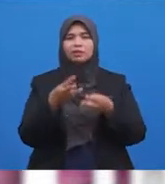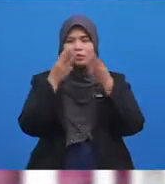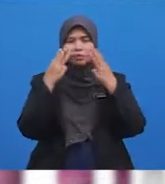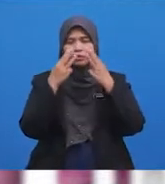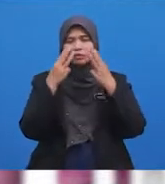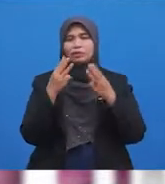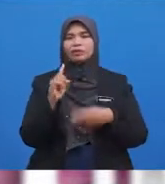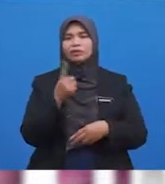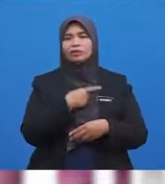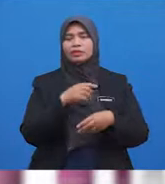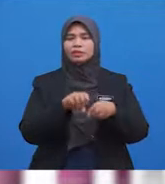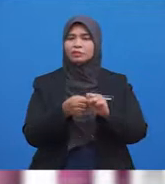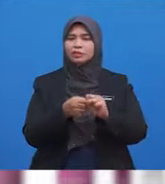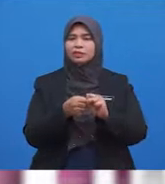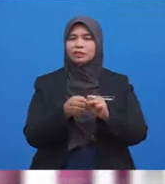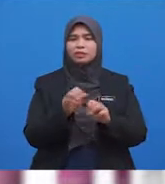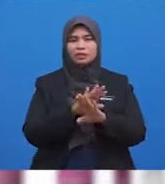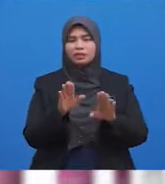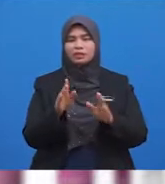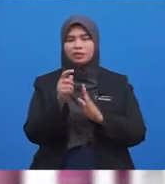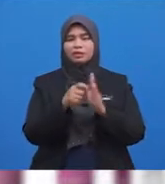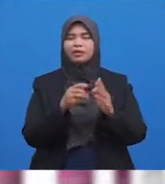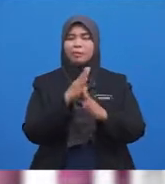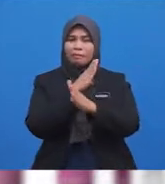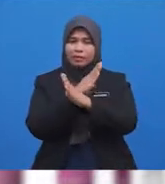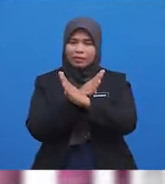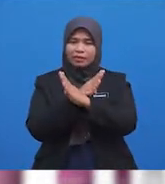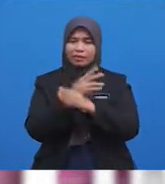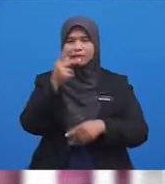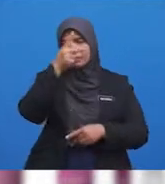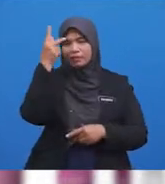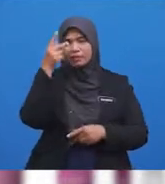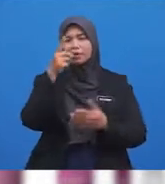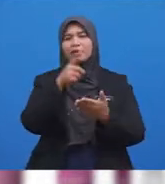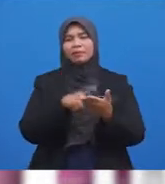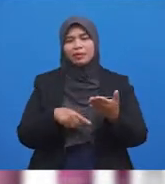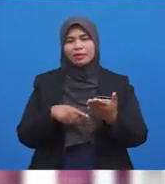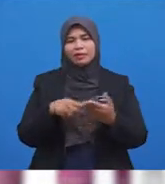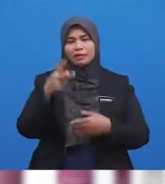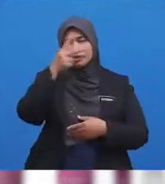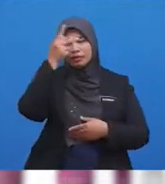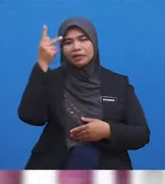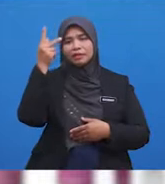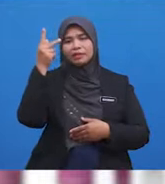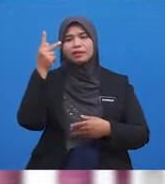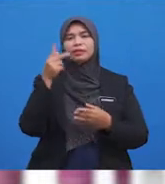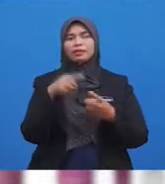Supaya Tidak Terbatal Kerana Apa Kerana